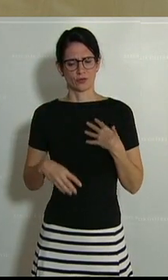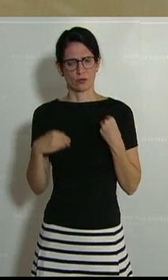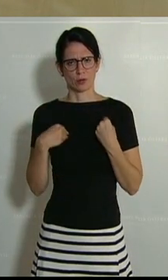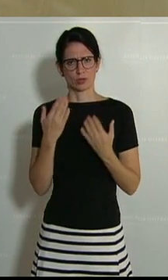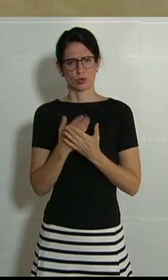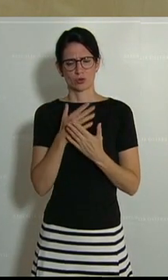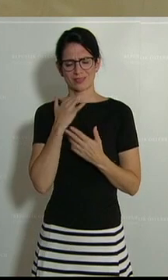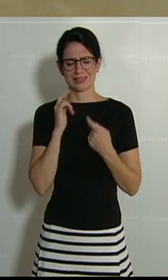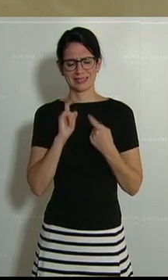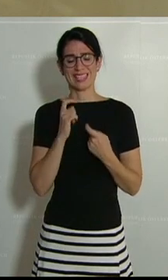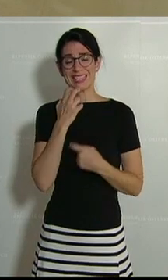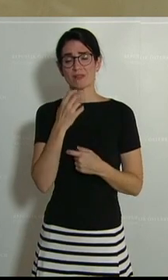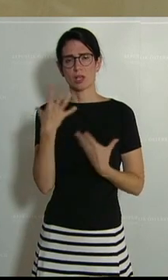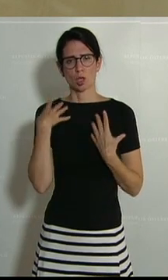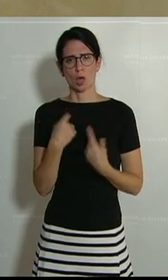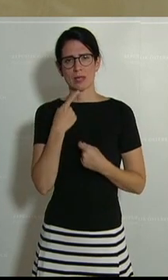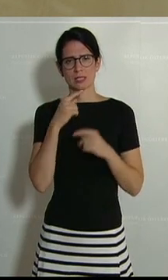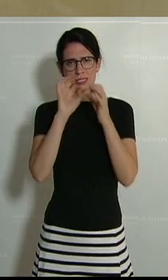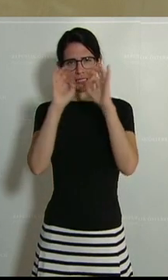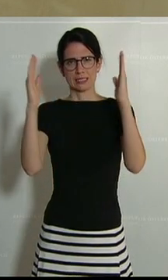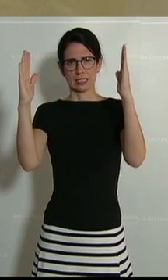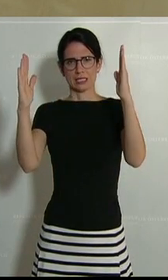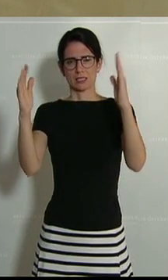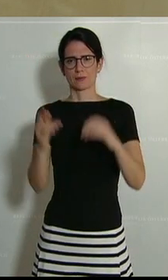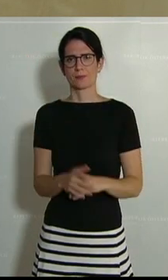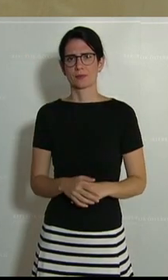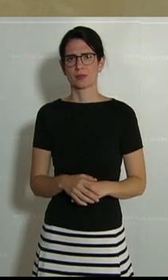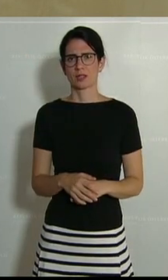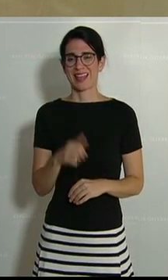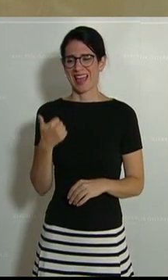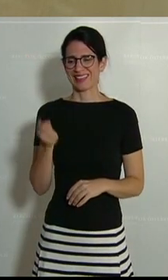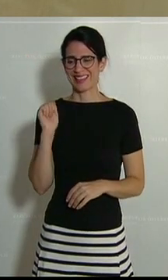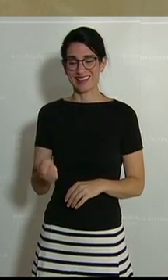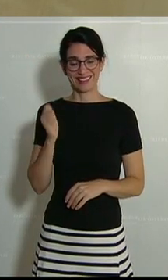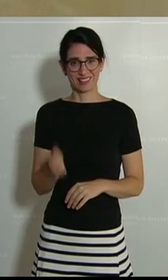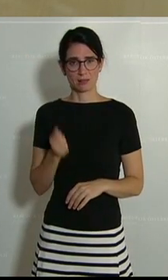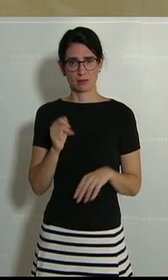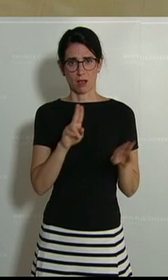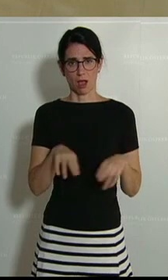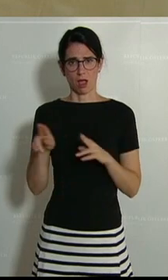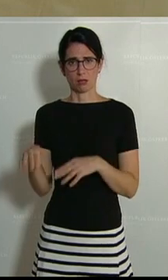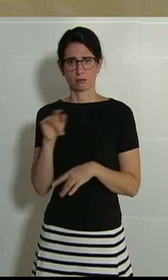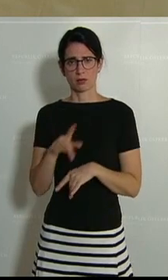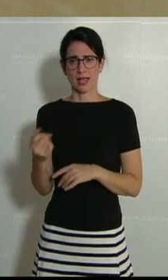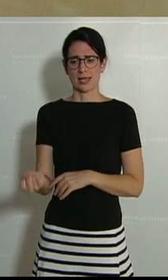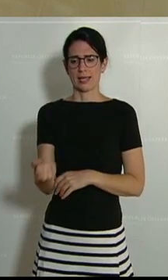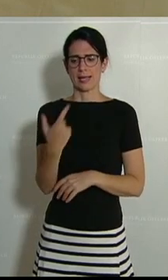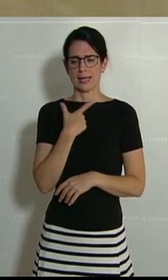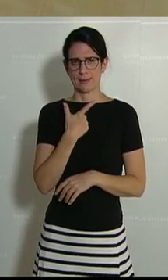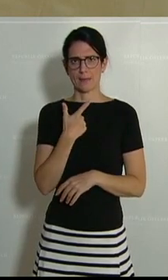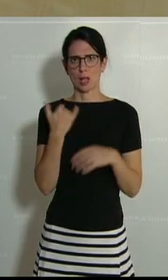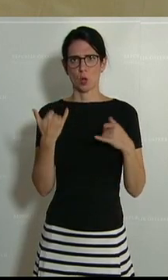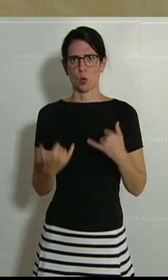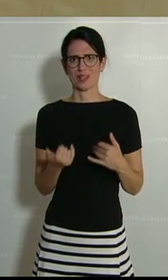ja auch vielleicht diskutiert haben, noch einmal darauf hinweisen. Ein Richter hat uns ein E-Mail geschrieben und hat das ausführlich die